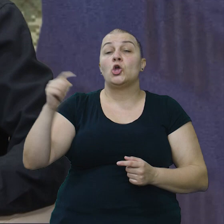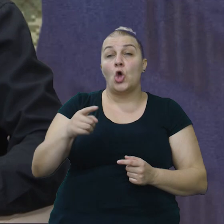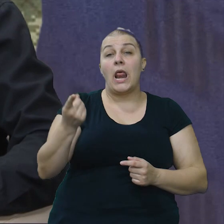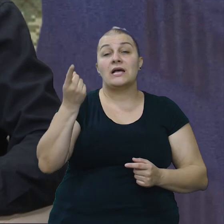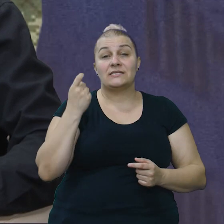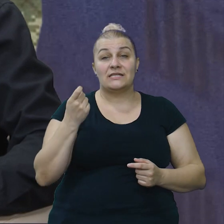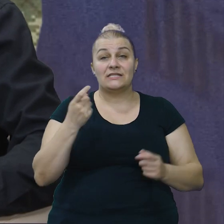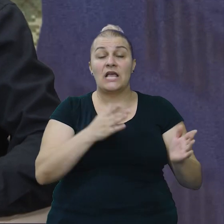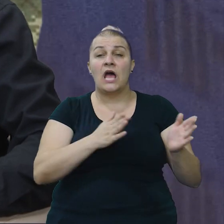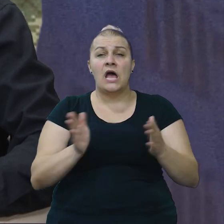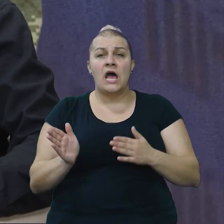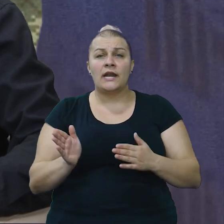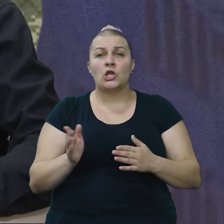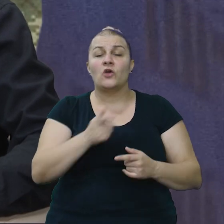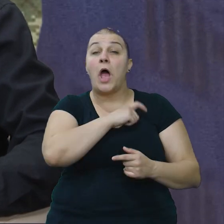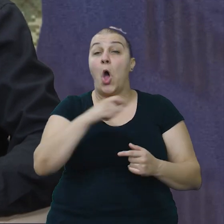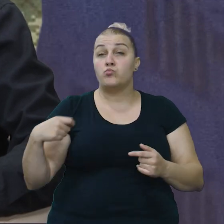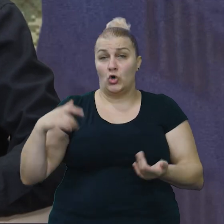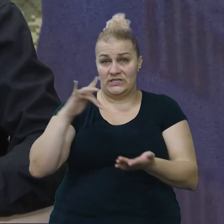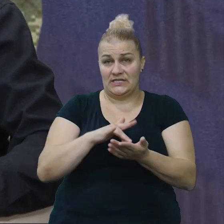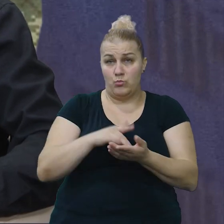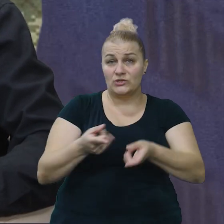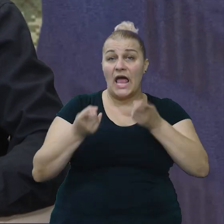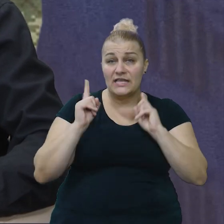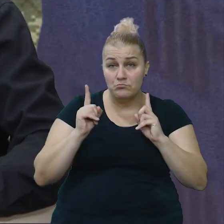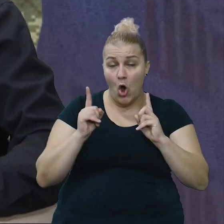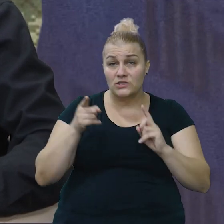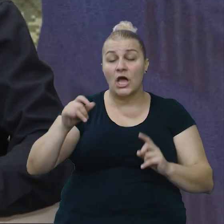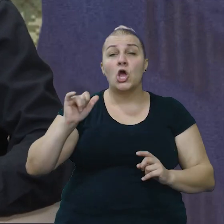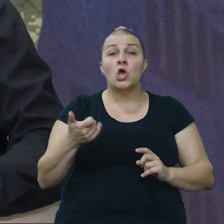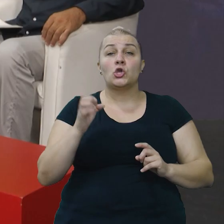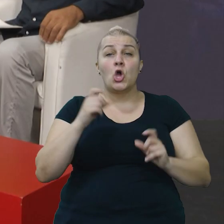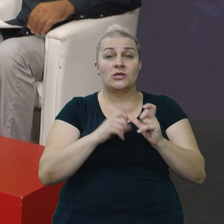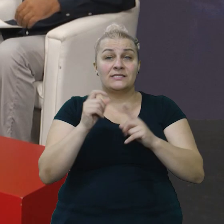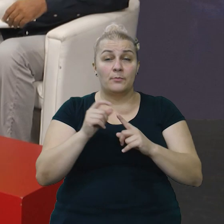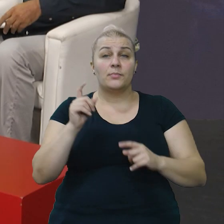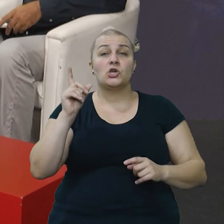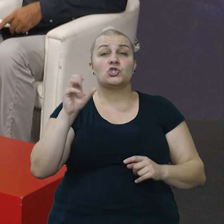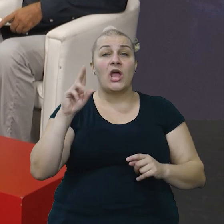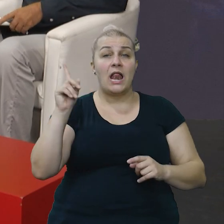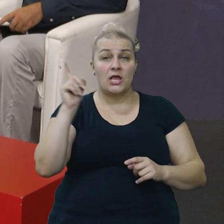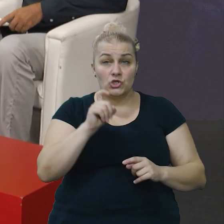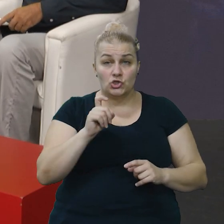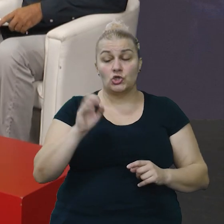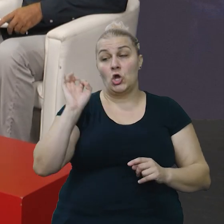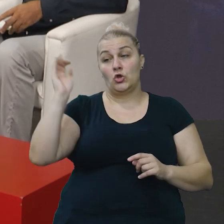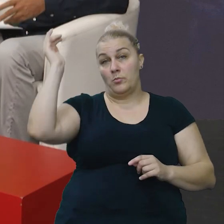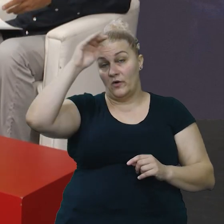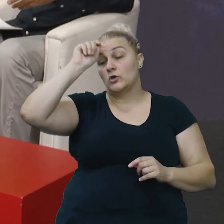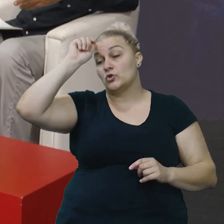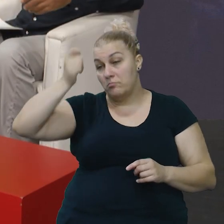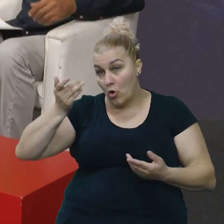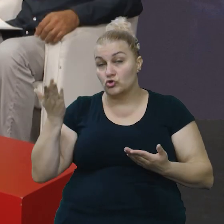iz redova policijske postaje Imotski. On je Josip Čeliće. Josip, dobroveče, poštovanje. Evo,